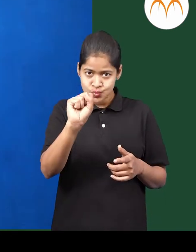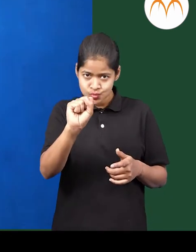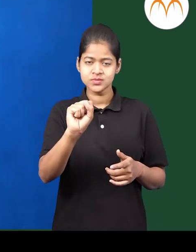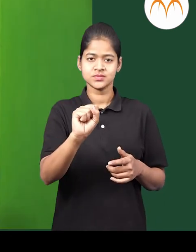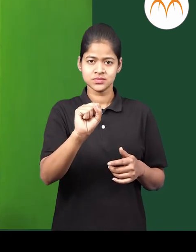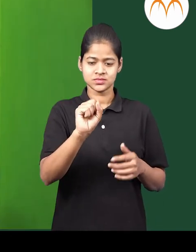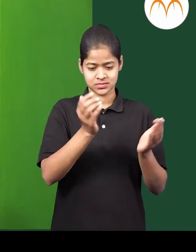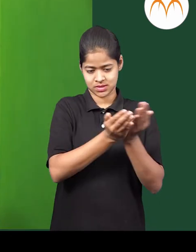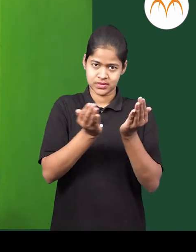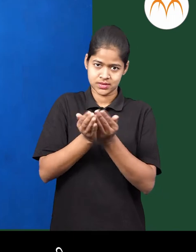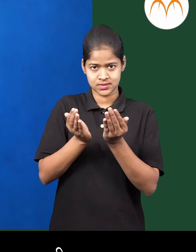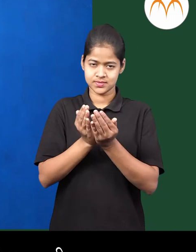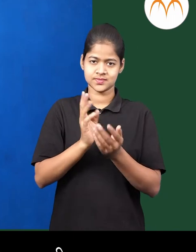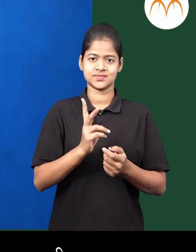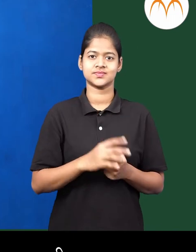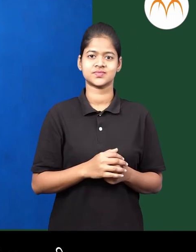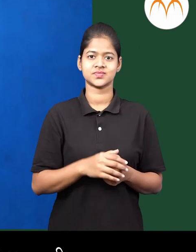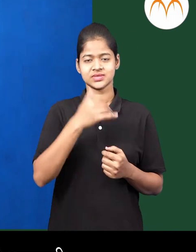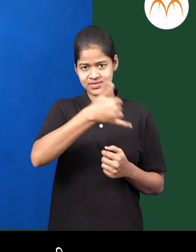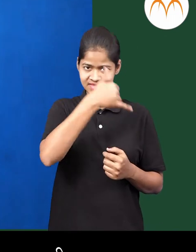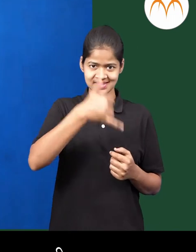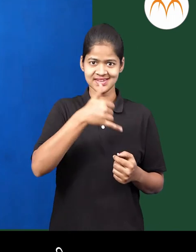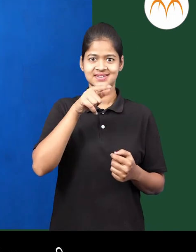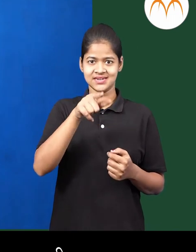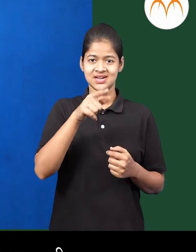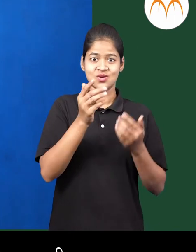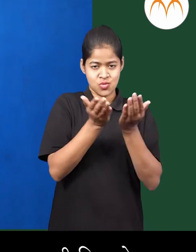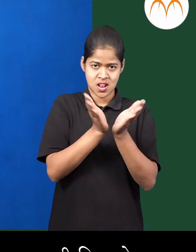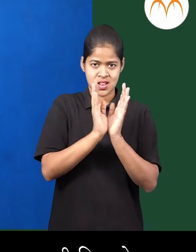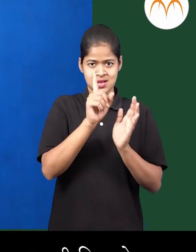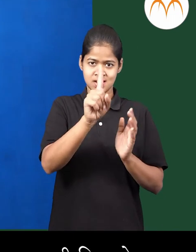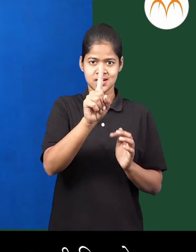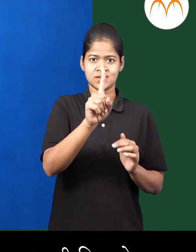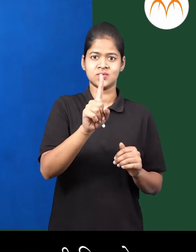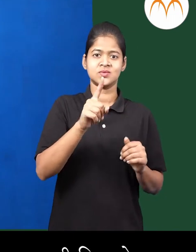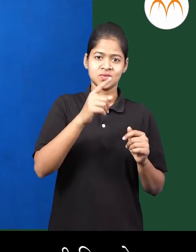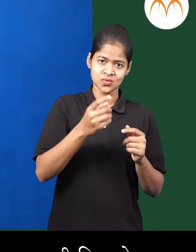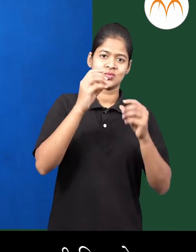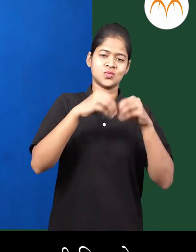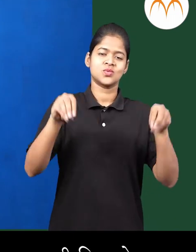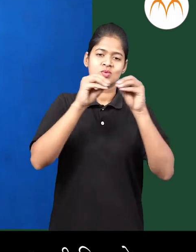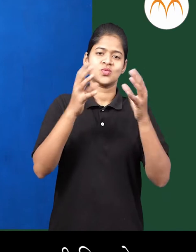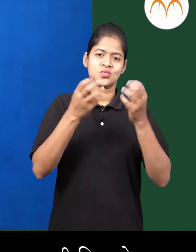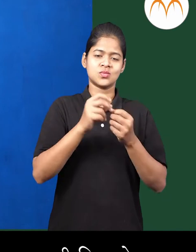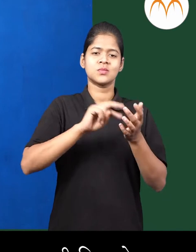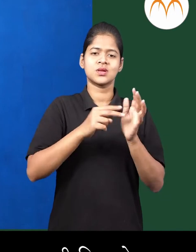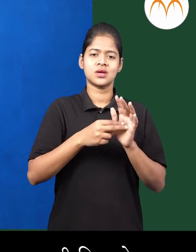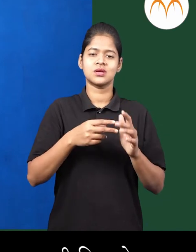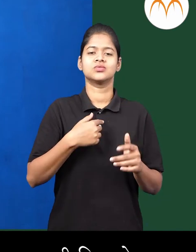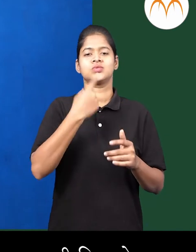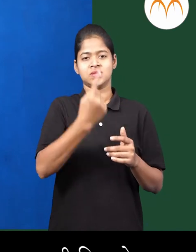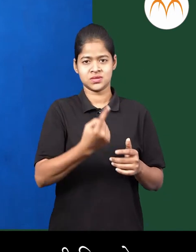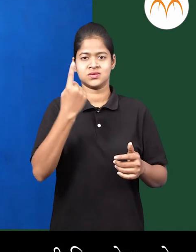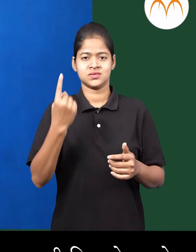वाँग राधा दादाने एकडापेक्षा अधीक भांडि आढखली तेचे मोड़े तुला मला और ताल्जक्ण सभण पाणी